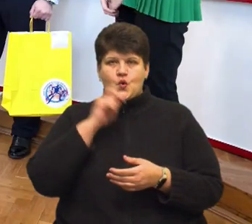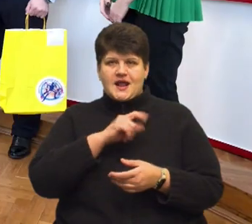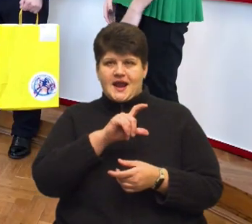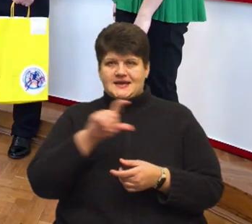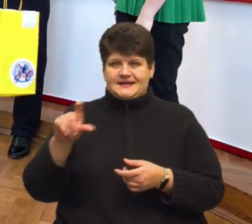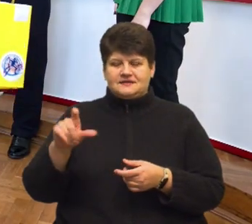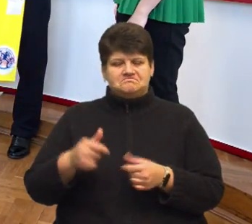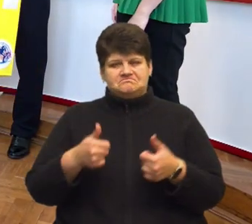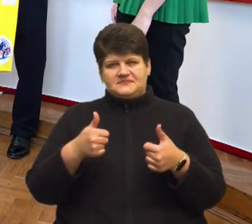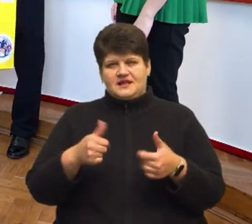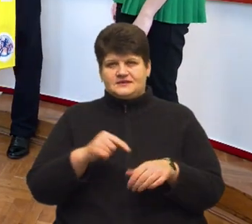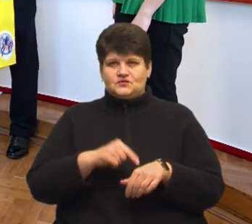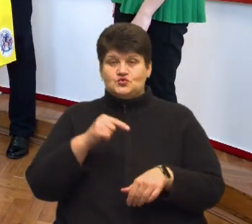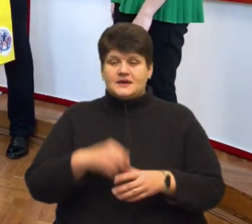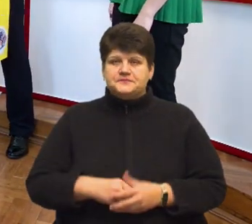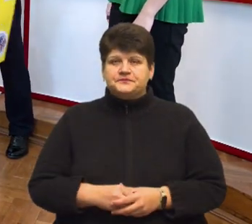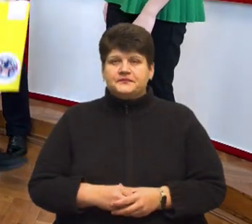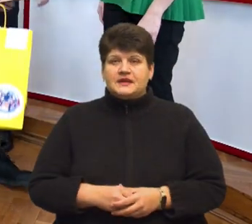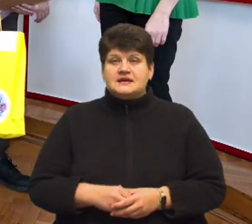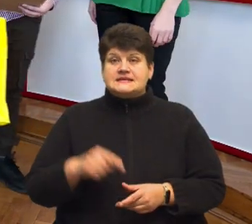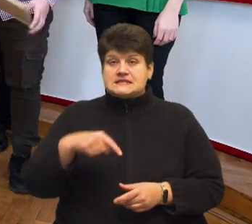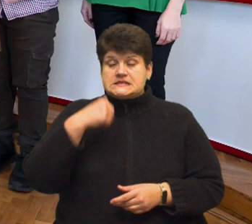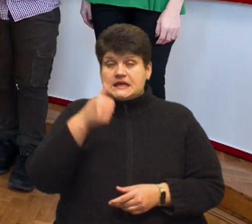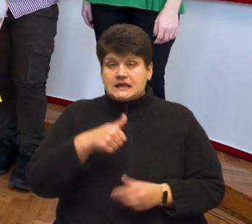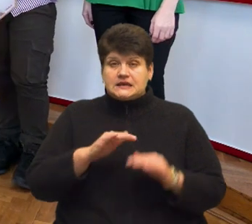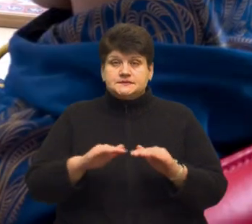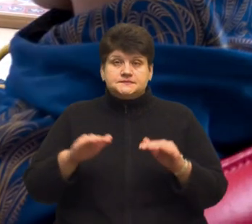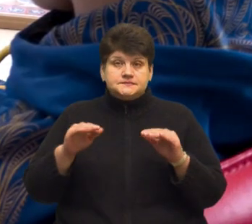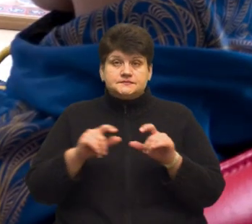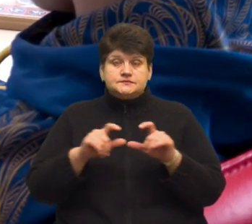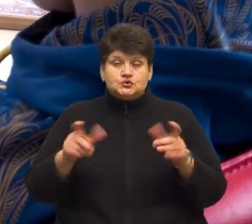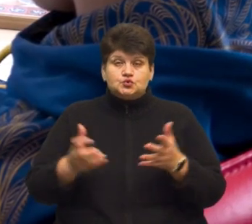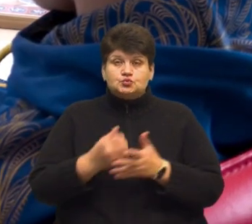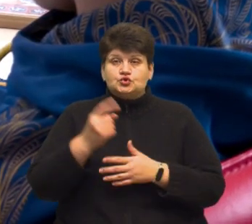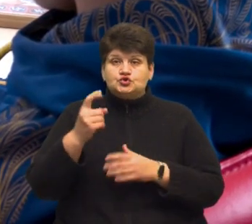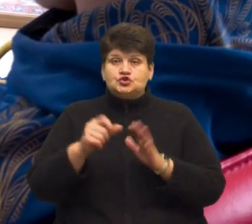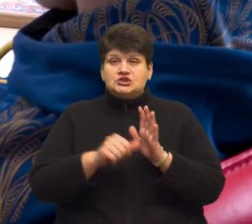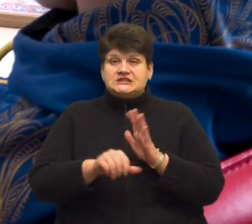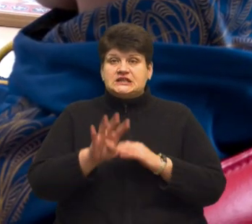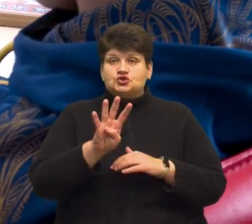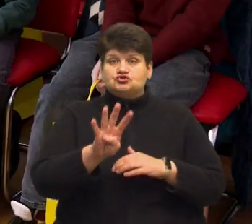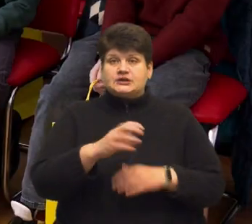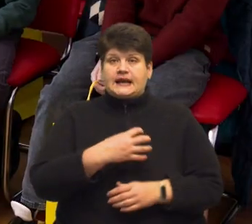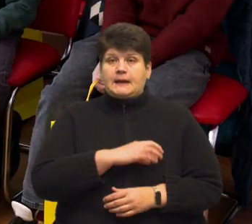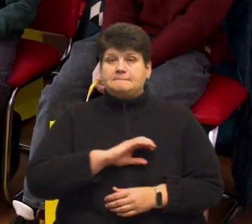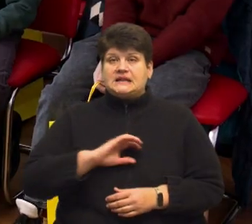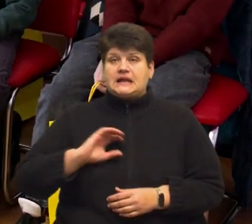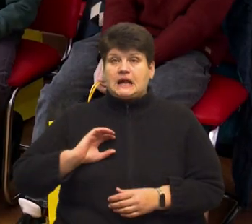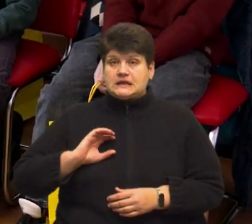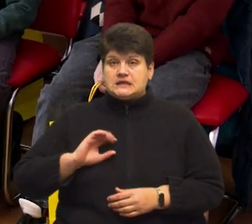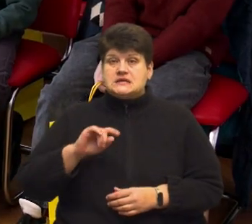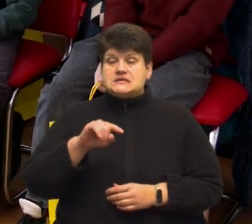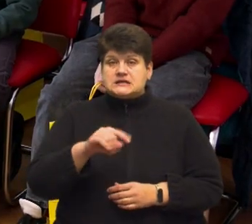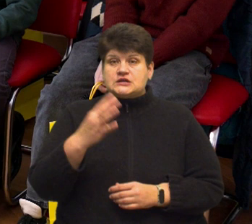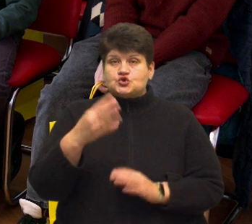почуття». За цей рік учні дитячо-юнацької спортивної школи здобули 164 медалі. З них 48